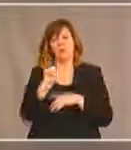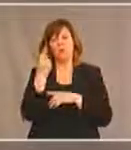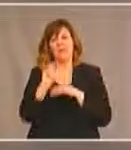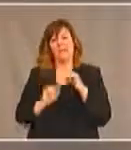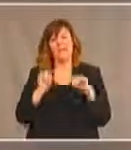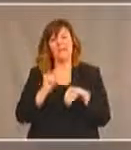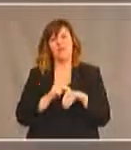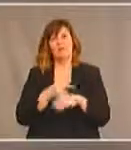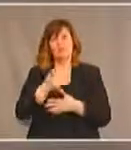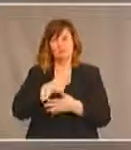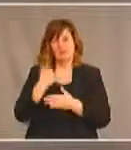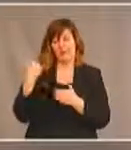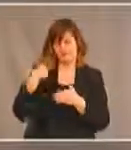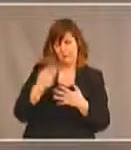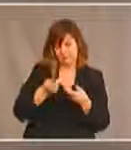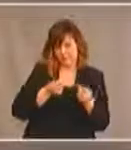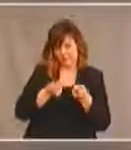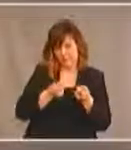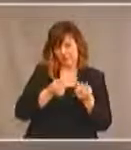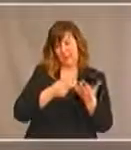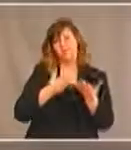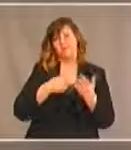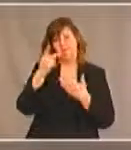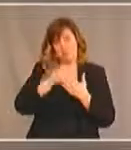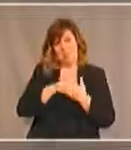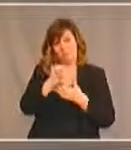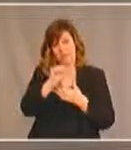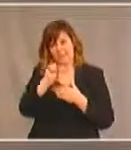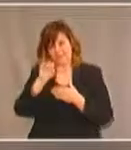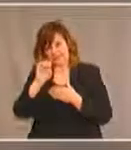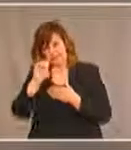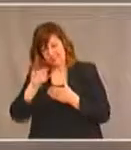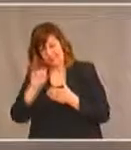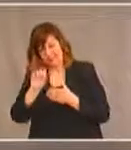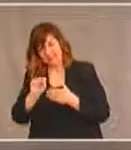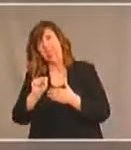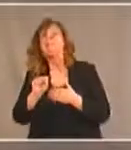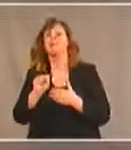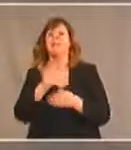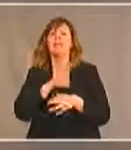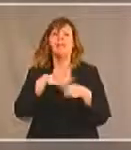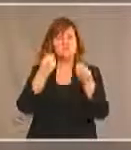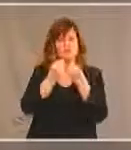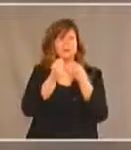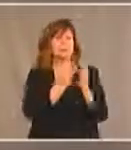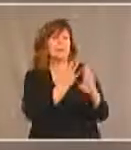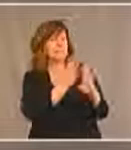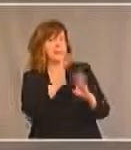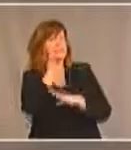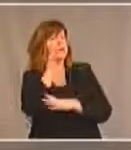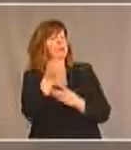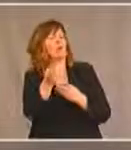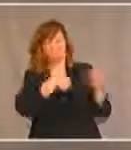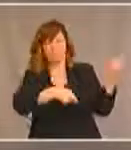détenteur de ce programme ou responsable de ce programme, plusieurs personnes autochtones accèdent à nos services et nos programmes.